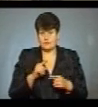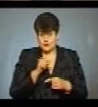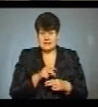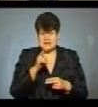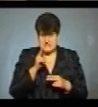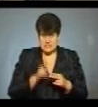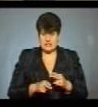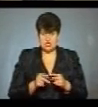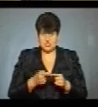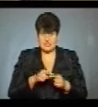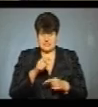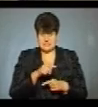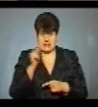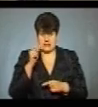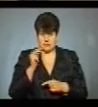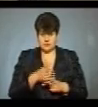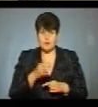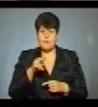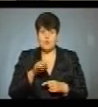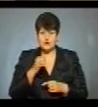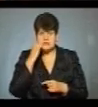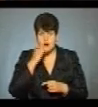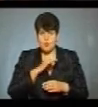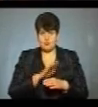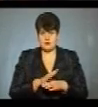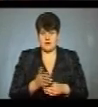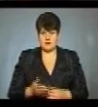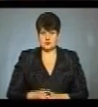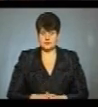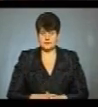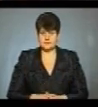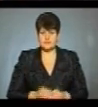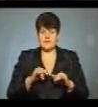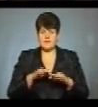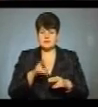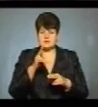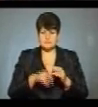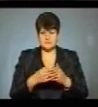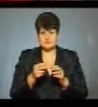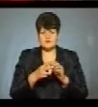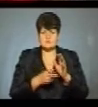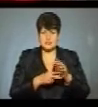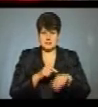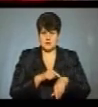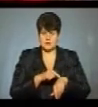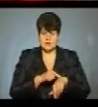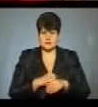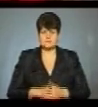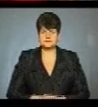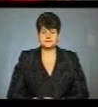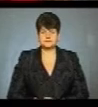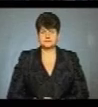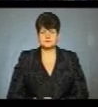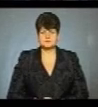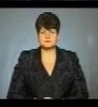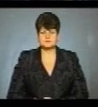закінчили це навчання по старому наказу. Акція завершилася близько 17-ї години. Ірина Терлюк, Василь